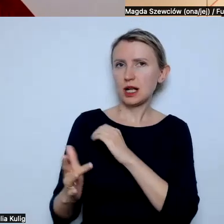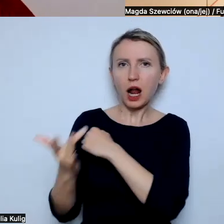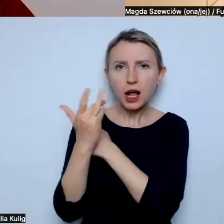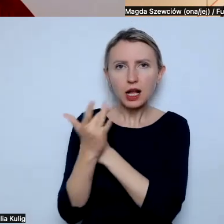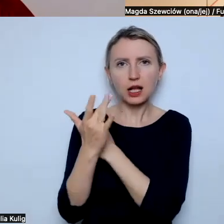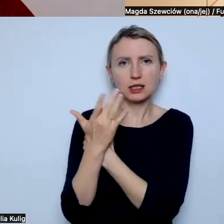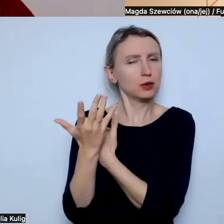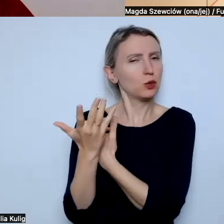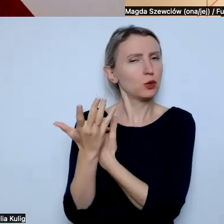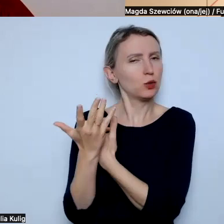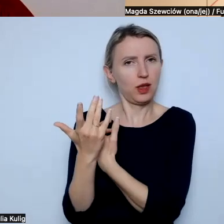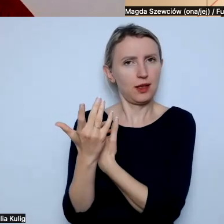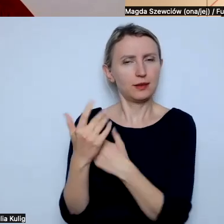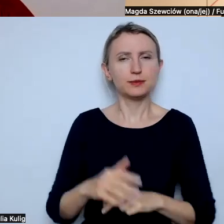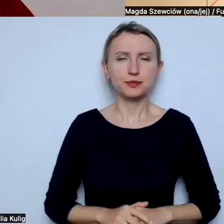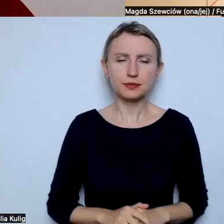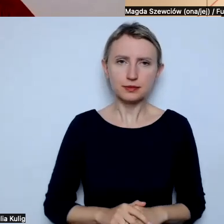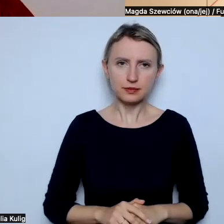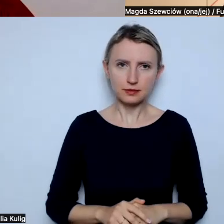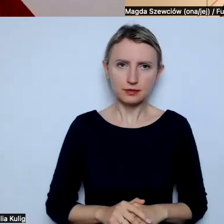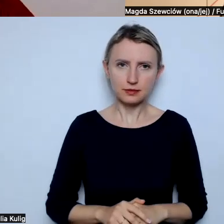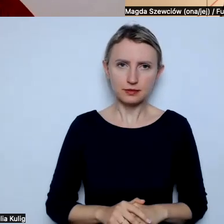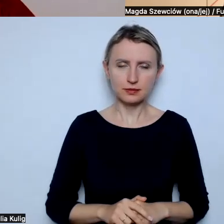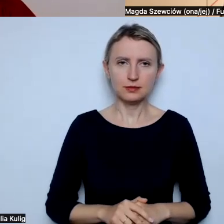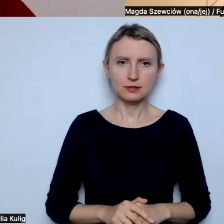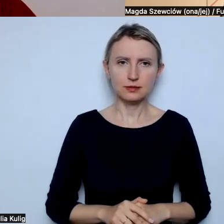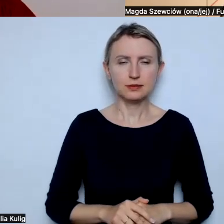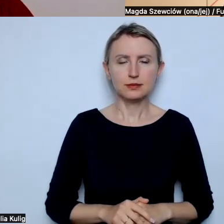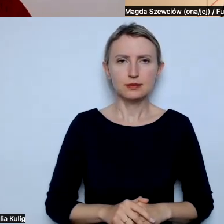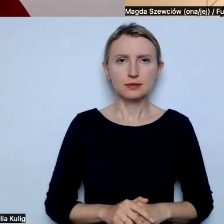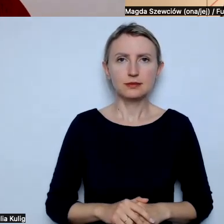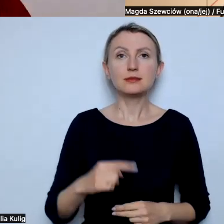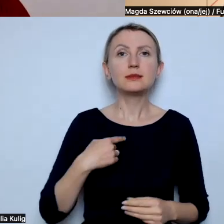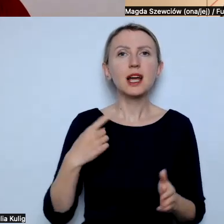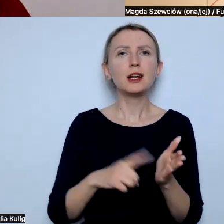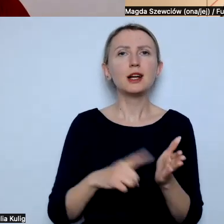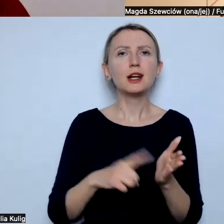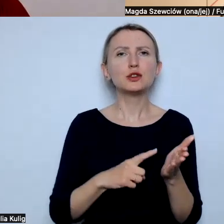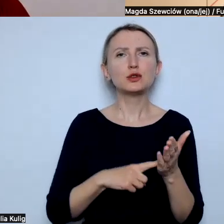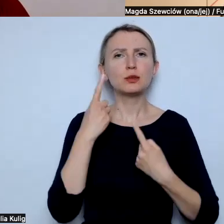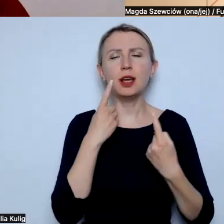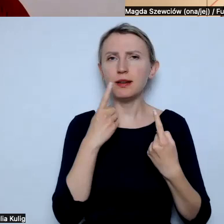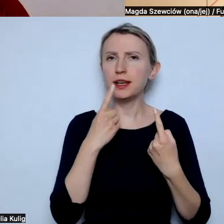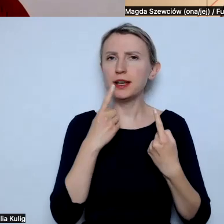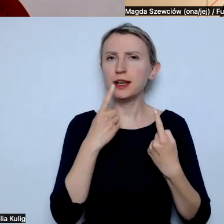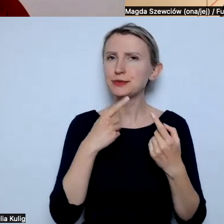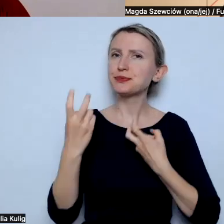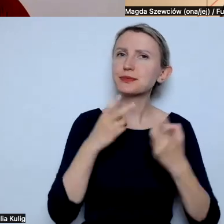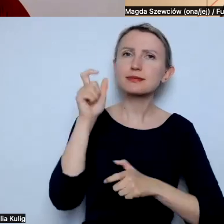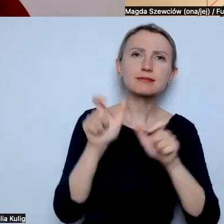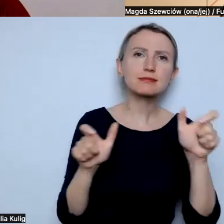wrogo, czy homofobicznie, bądź transfobicznie. Więc ja często sobie myślę o tym, żeby szukać osób, które